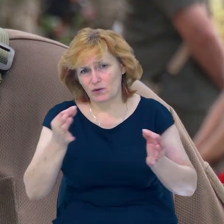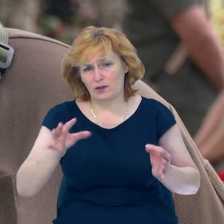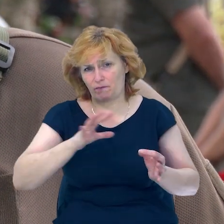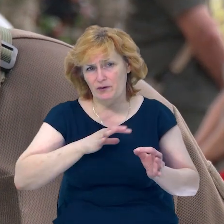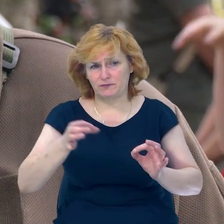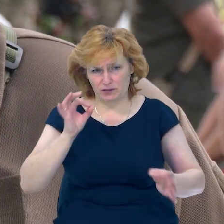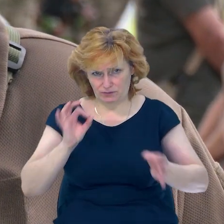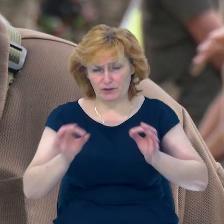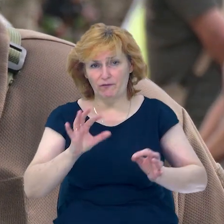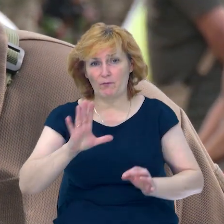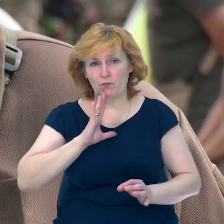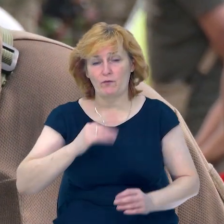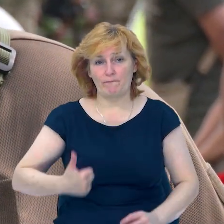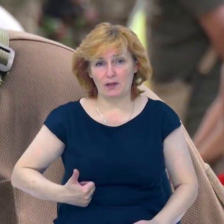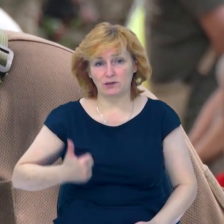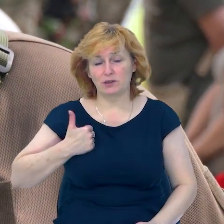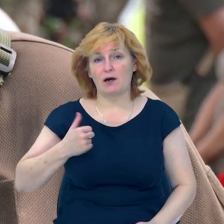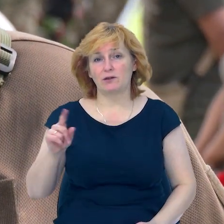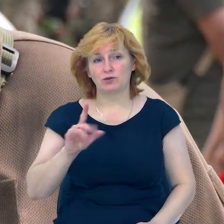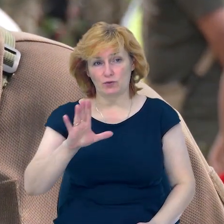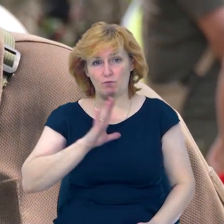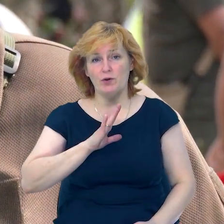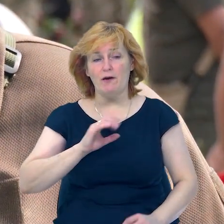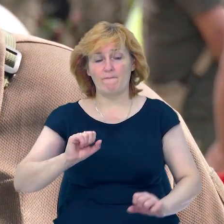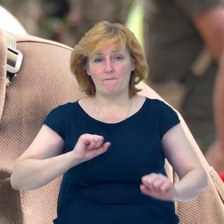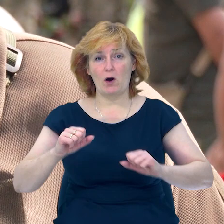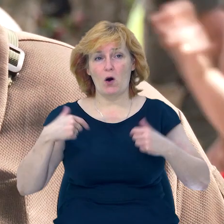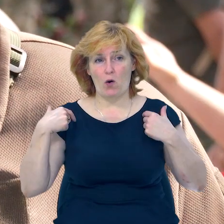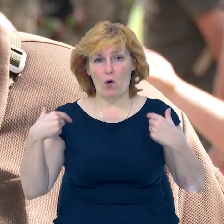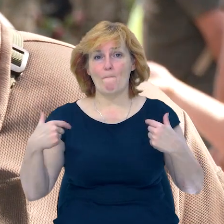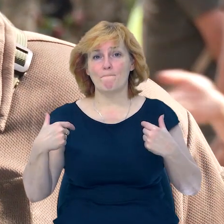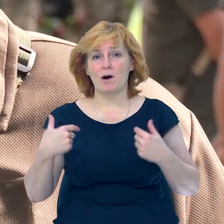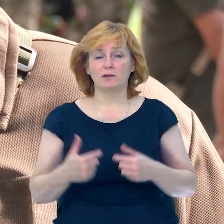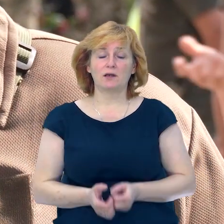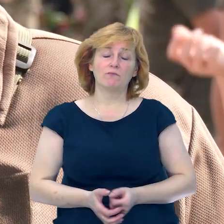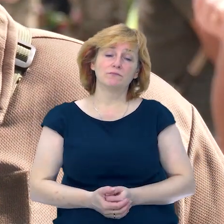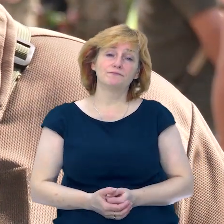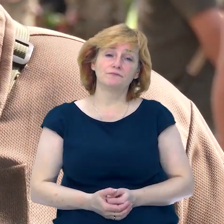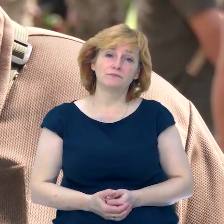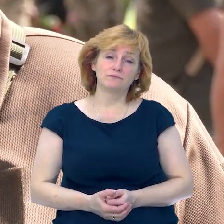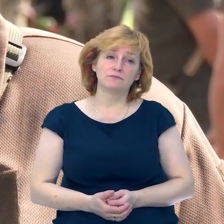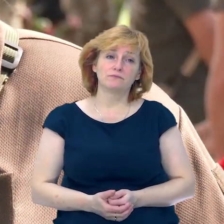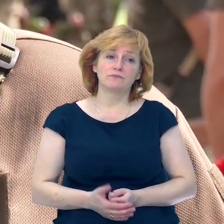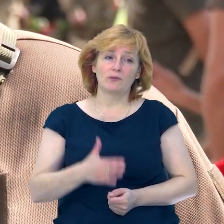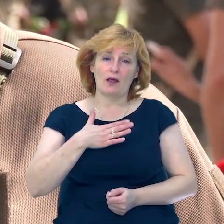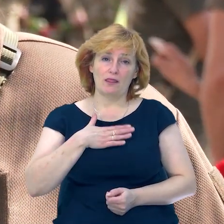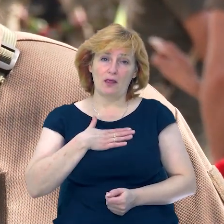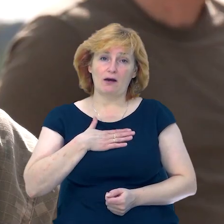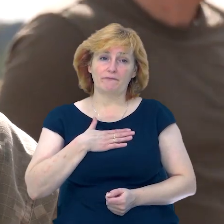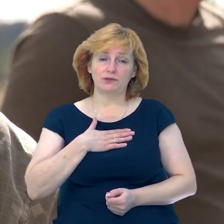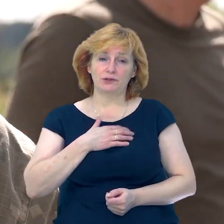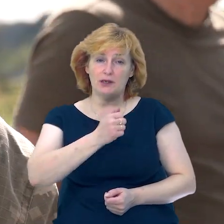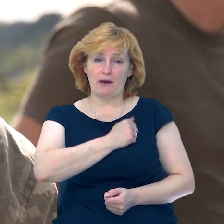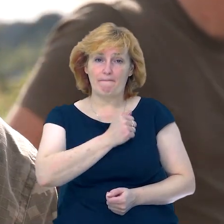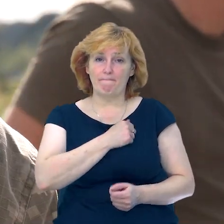був достойний того, щоб він бути комбатом нашої батареї.